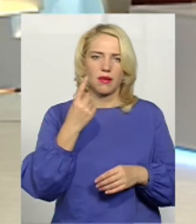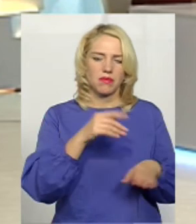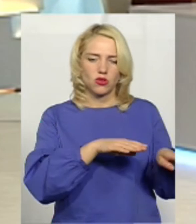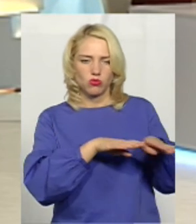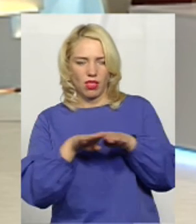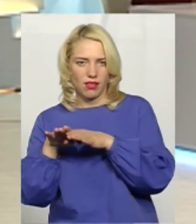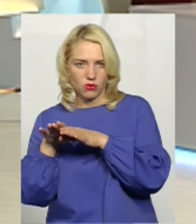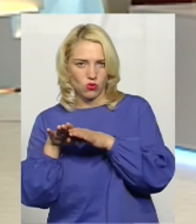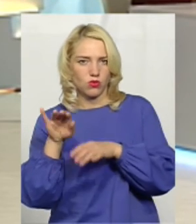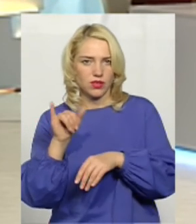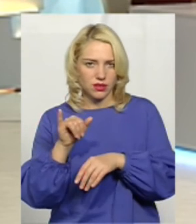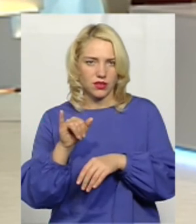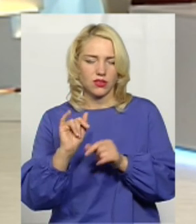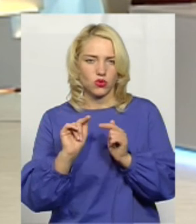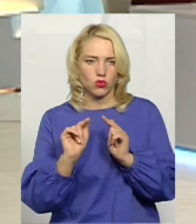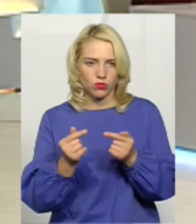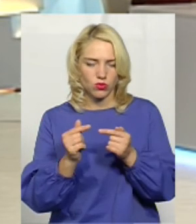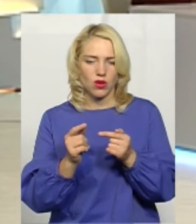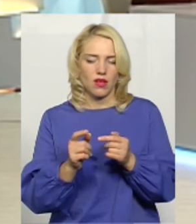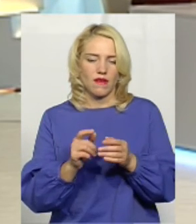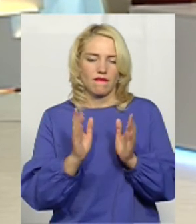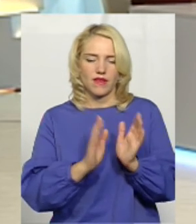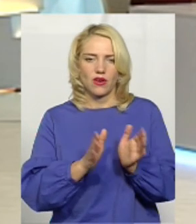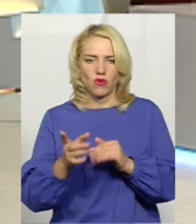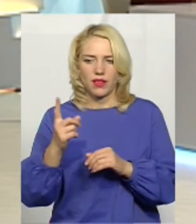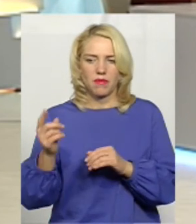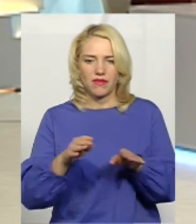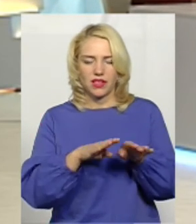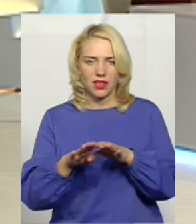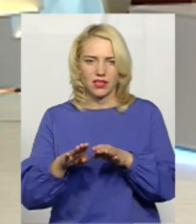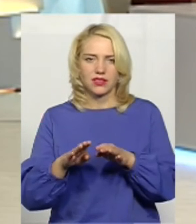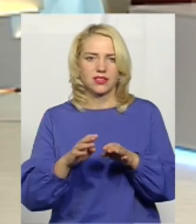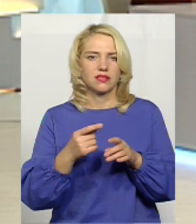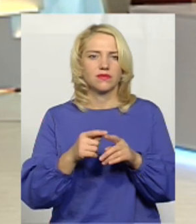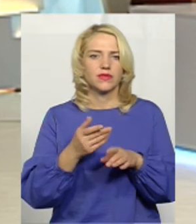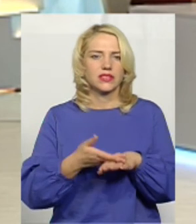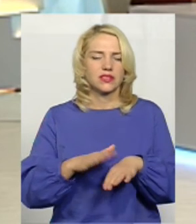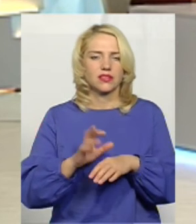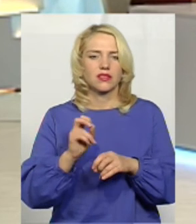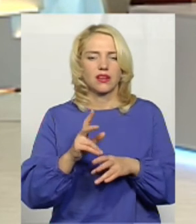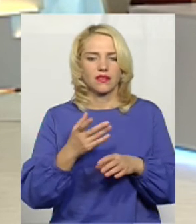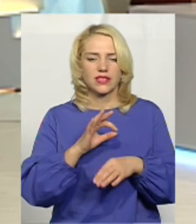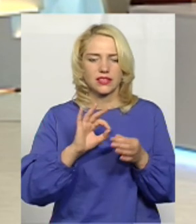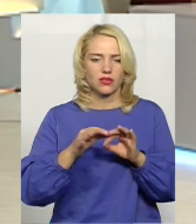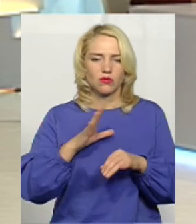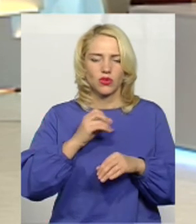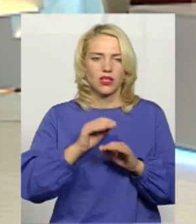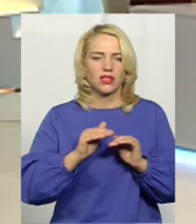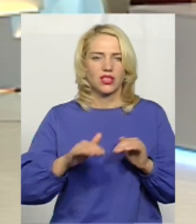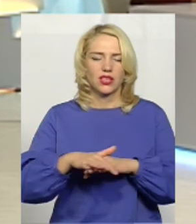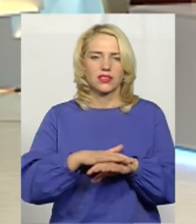ланку. Тому врегулювати на первинній ланці складніше, от так, як само було із дитячим населенням на